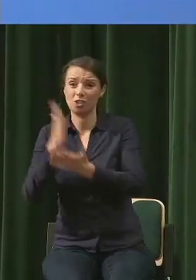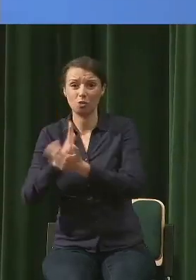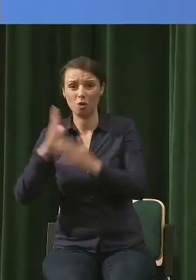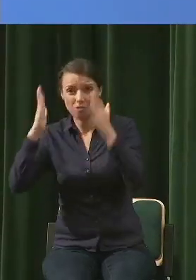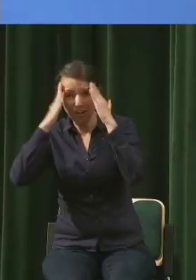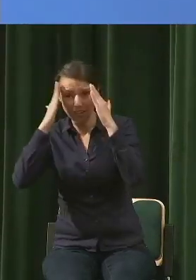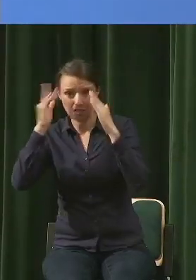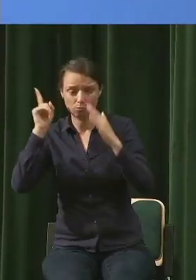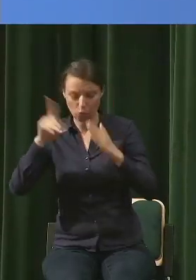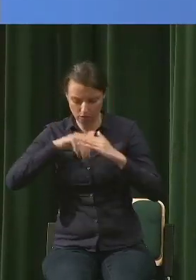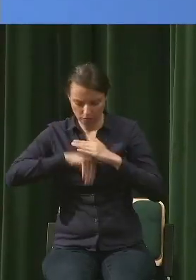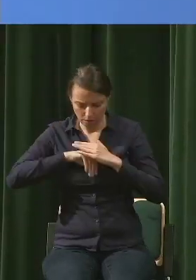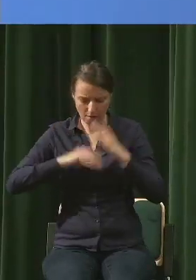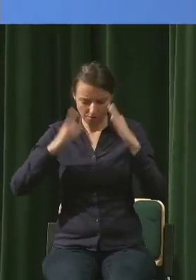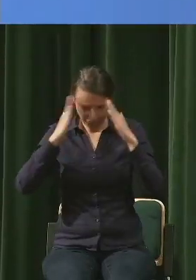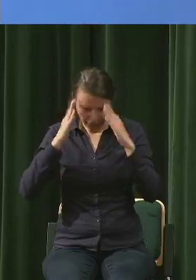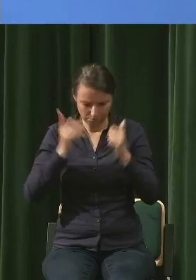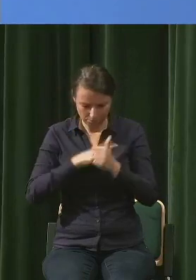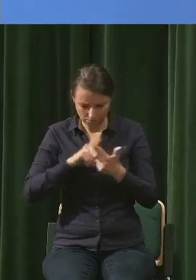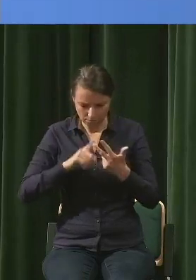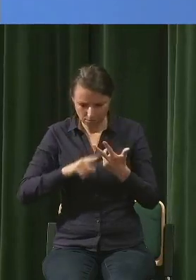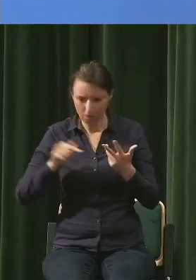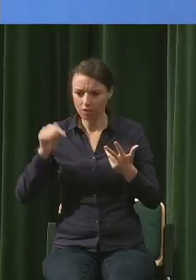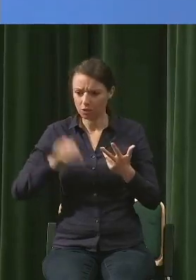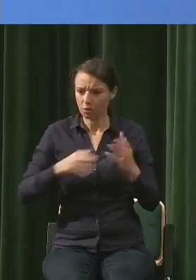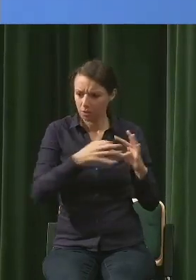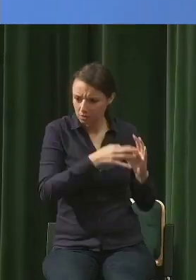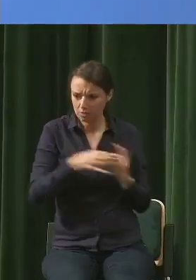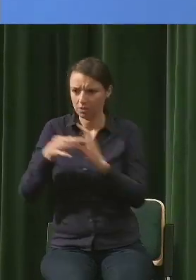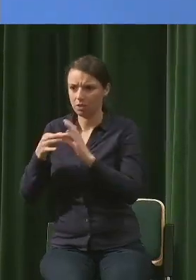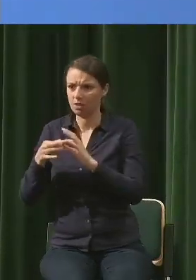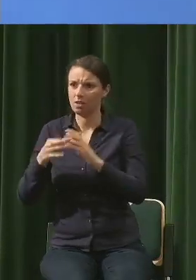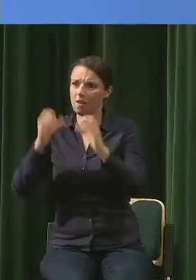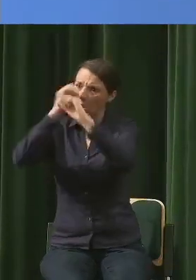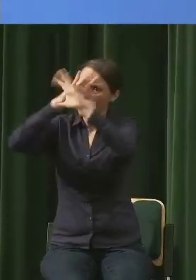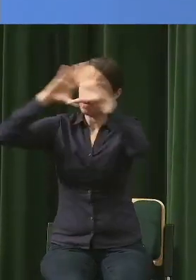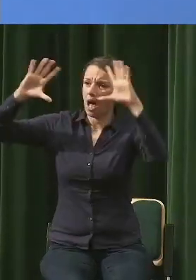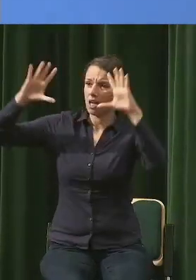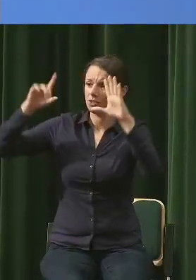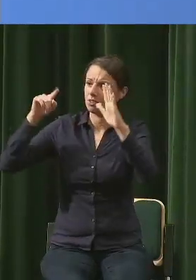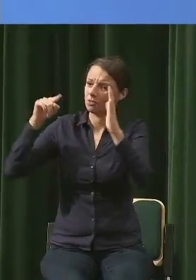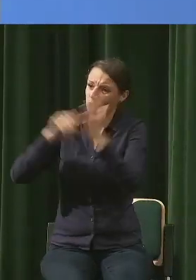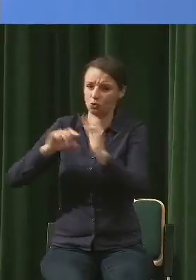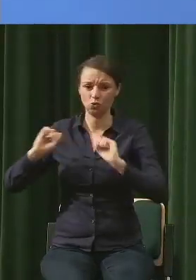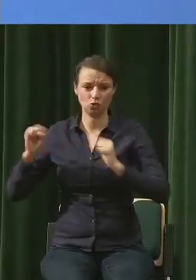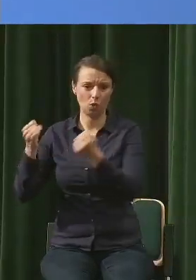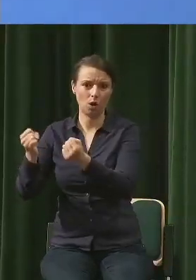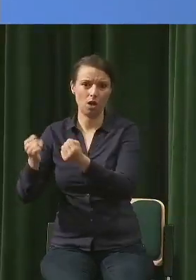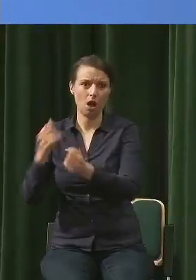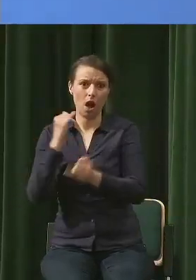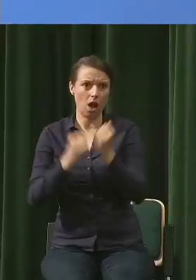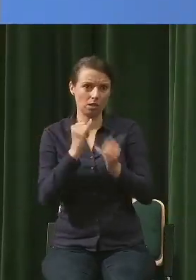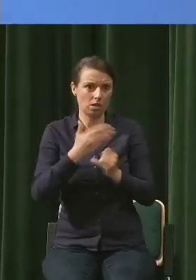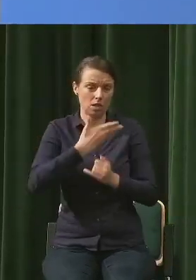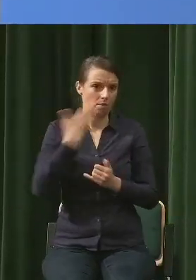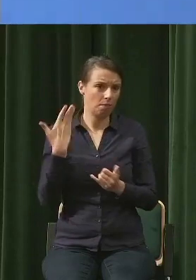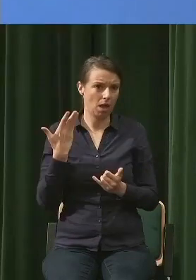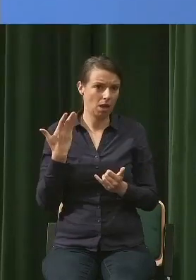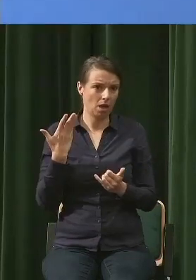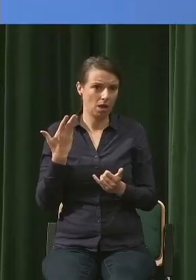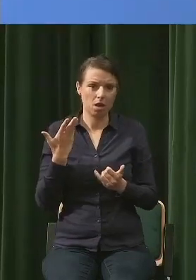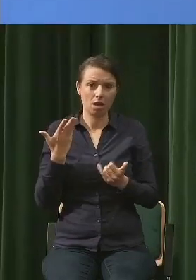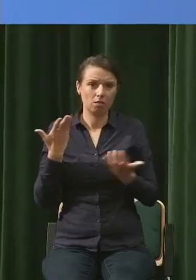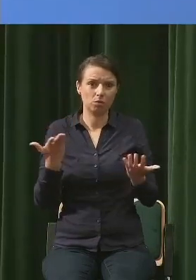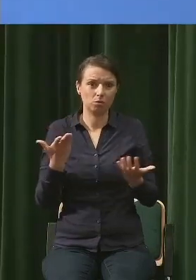stworzenia tej wyobraźni, dla budowania wyobraźni. Nie ma jej u ludzi. Dlatego jakby nie ma,